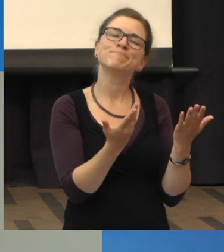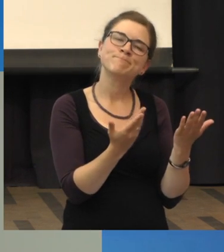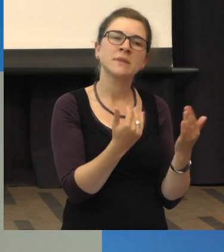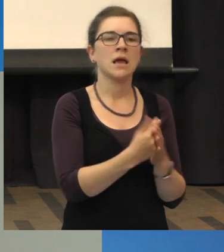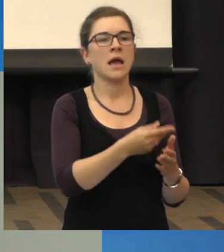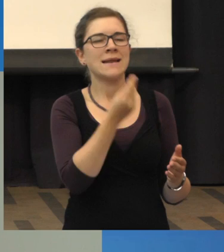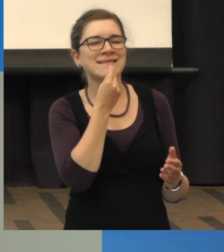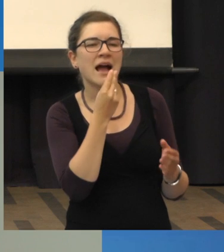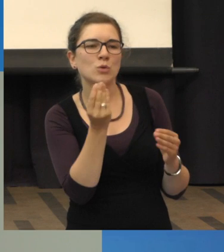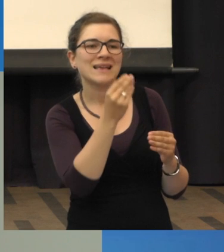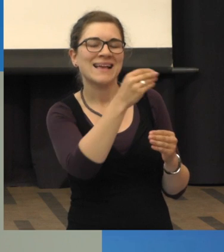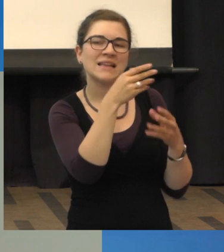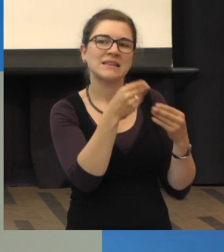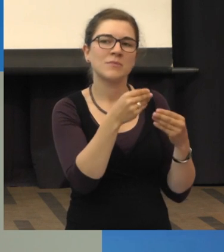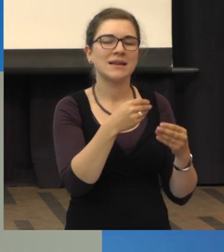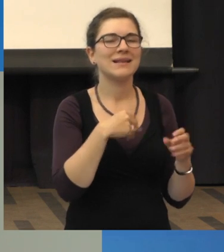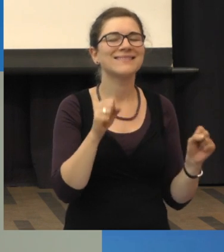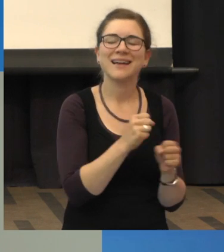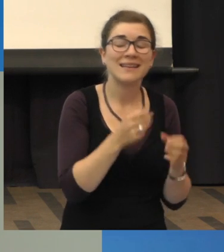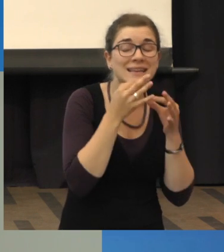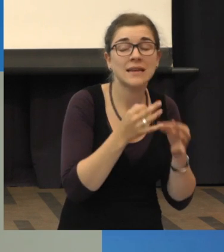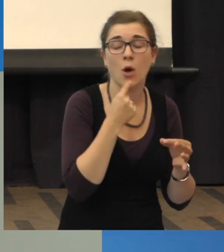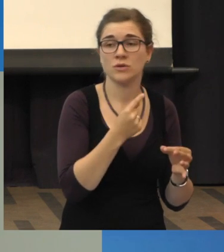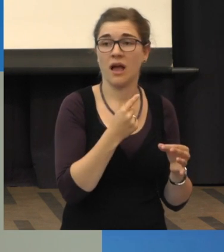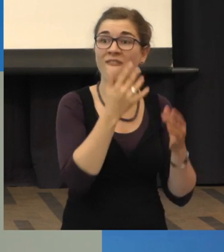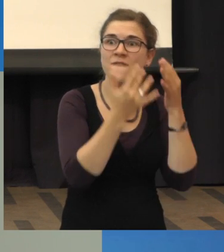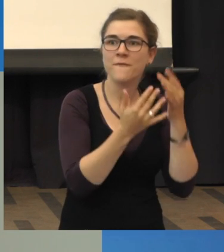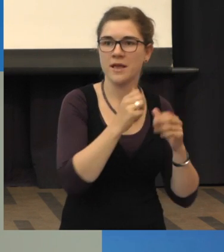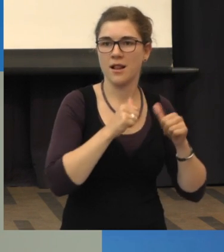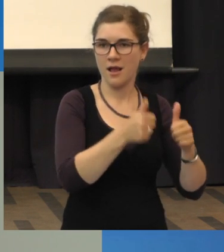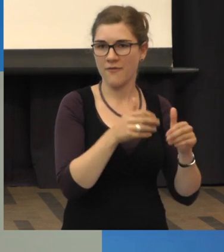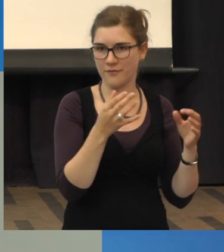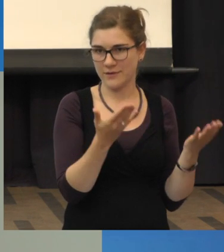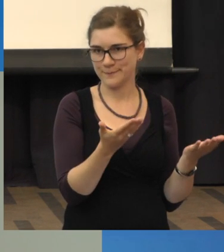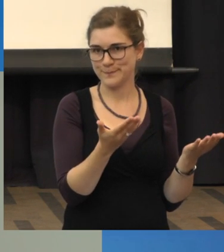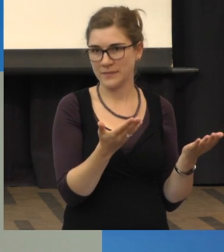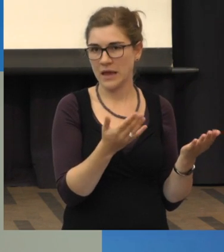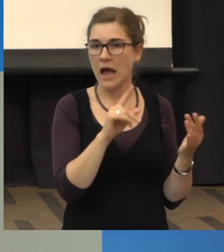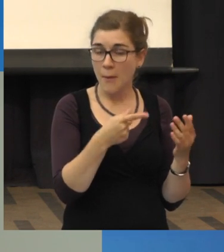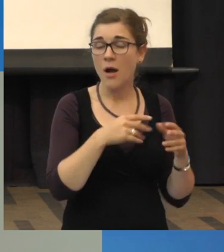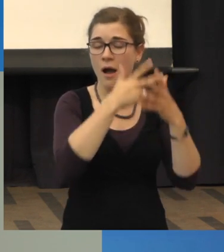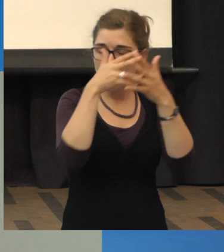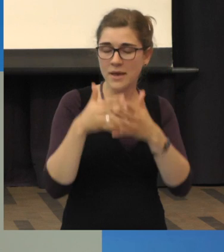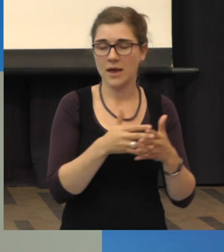nicht genau, wie viel sie helfen. Wir denken, wie eine Studie aus Amerika gezeigt hat, dass Sie bei manchen Patienten